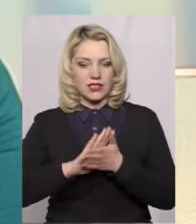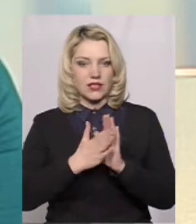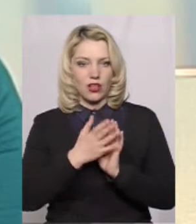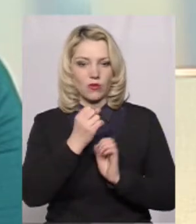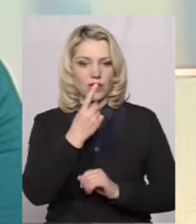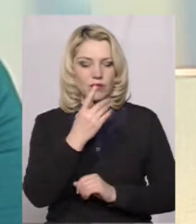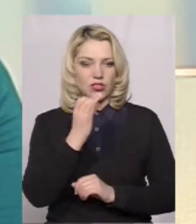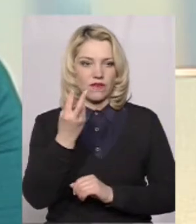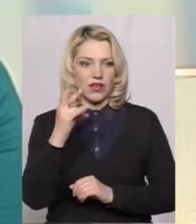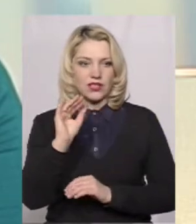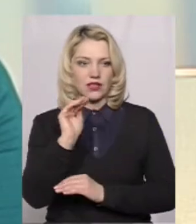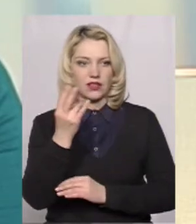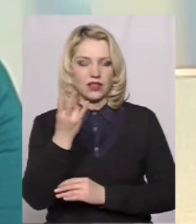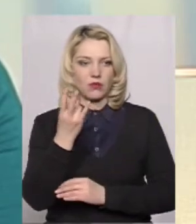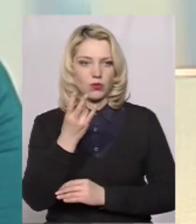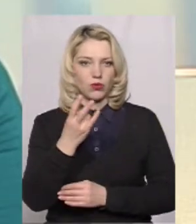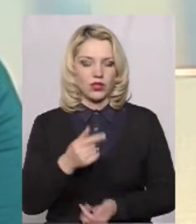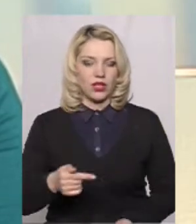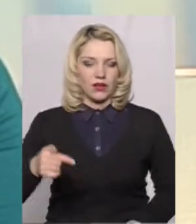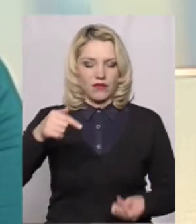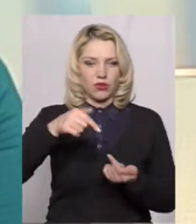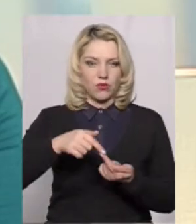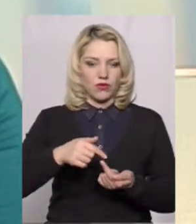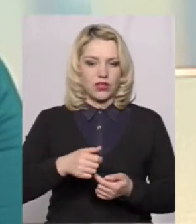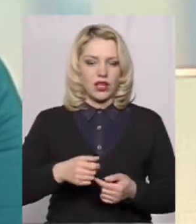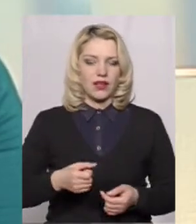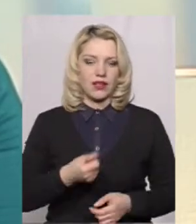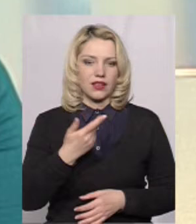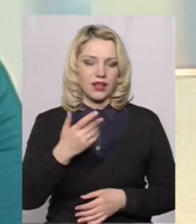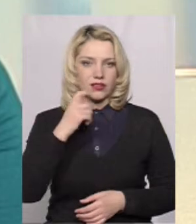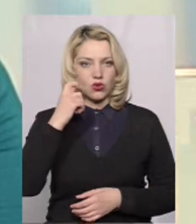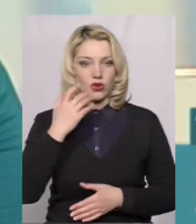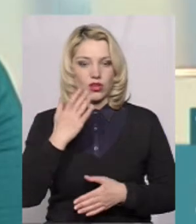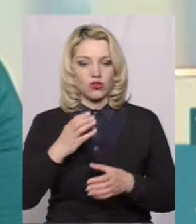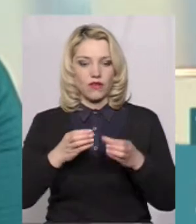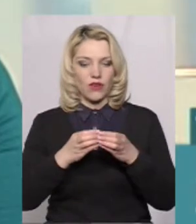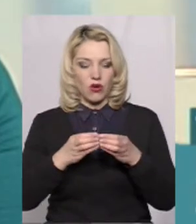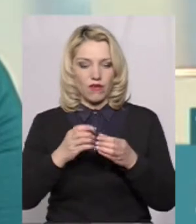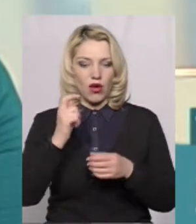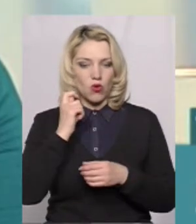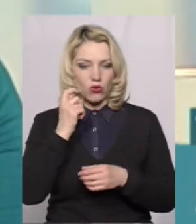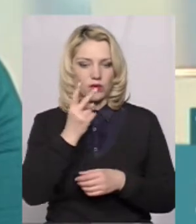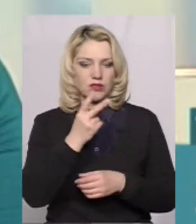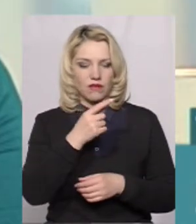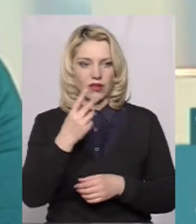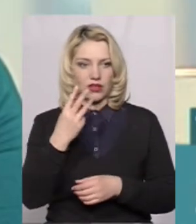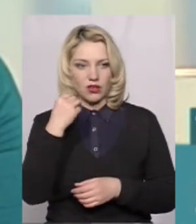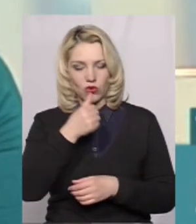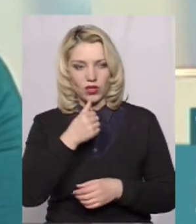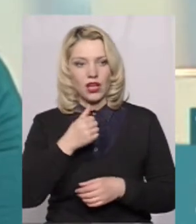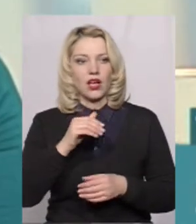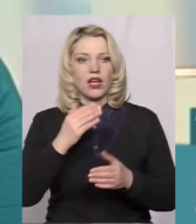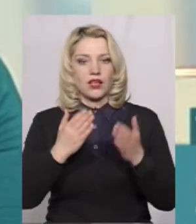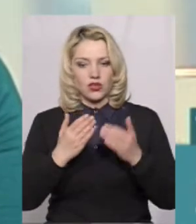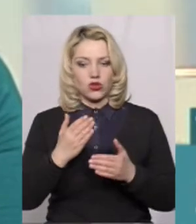на 1 вересня дитині має бути відповідна кількість років. Якщо це вікова група з 2 до 3, то 1 вересня дитині має